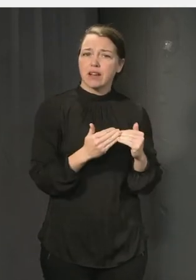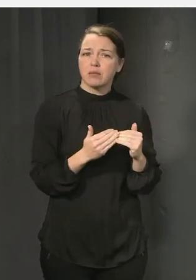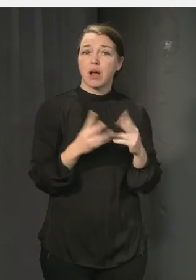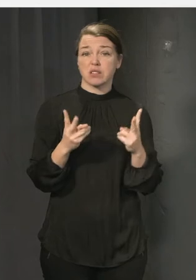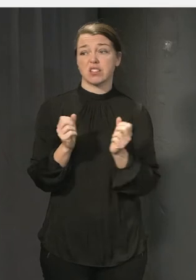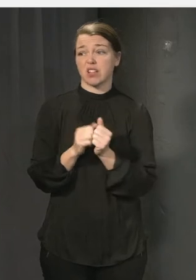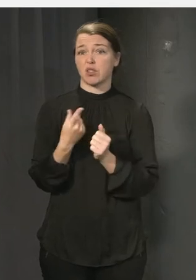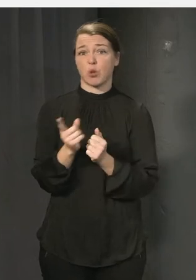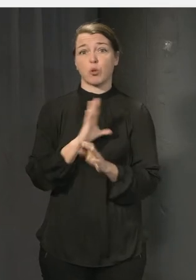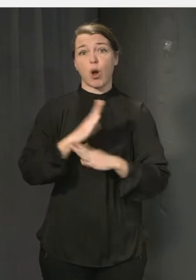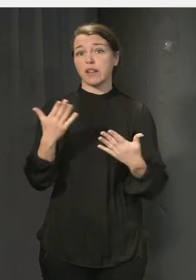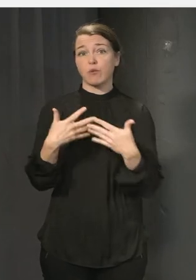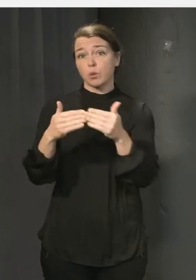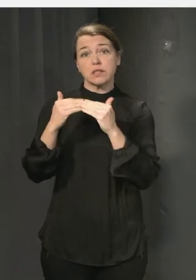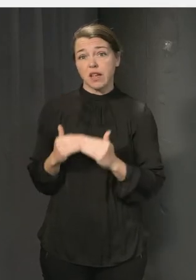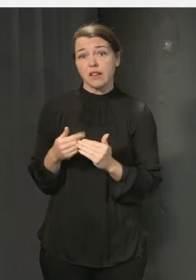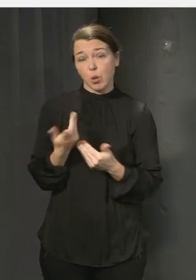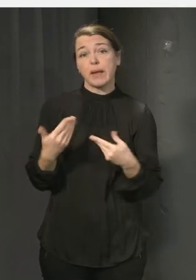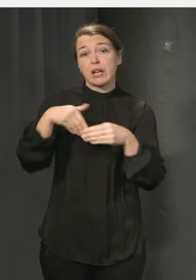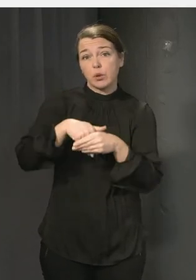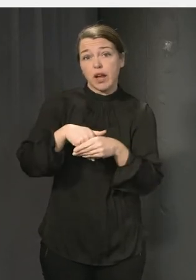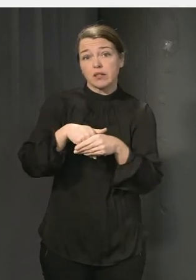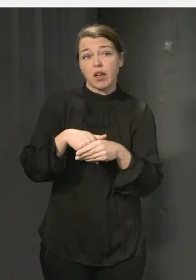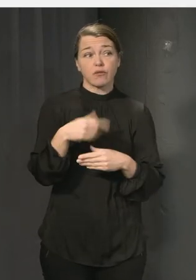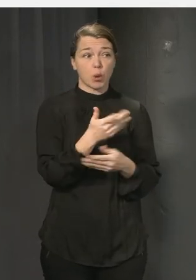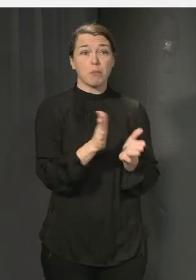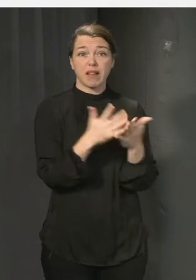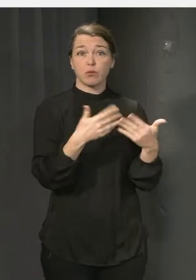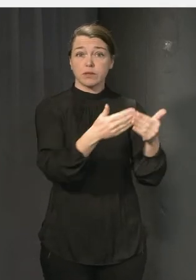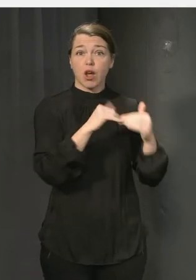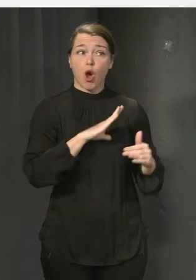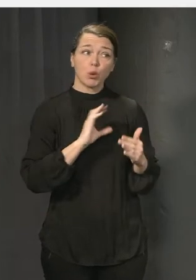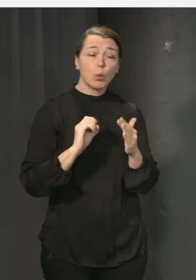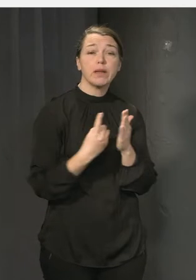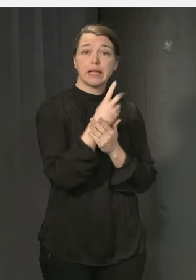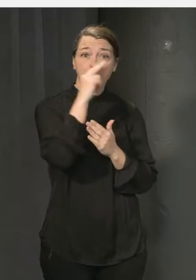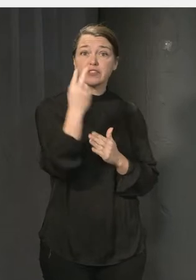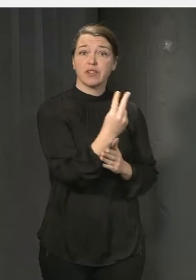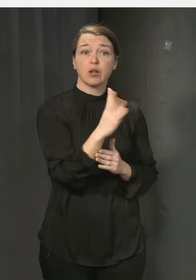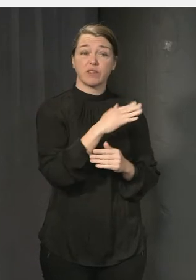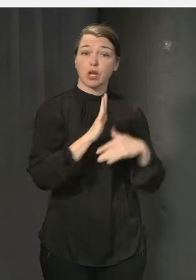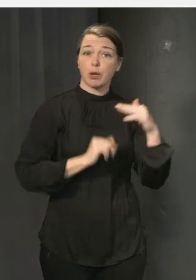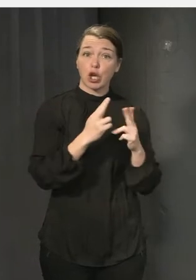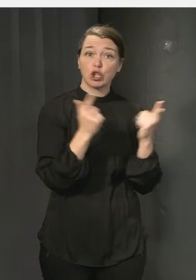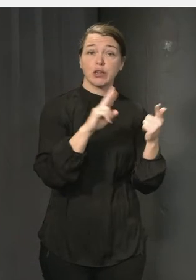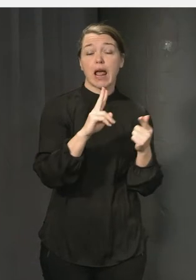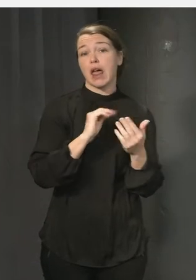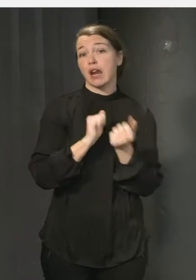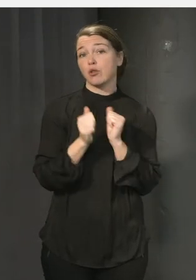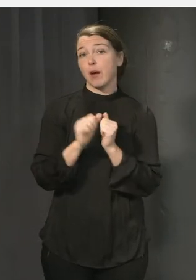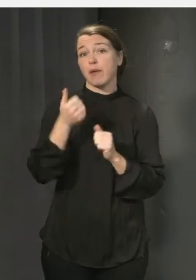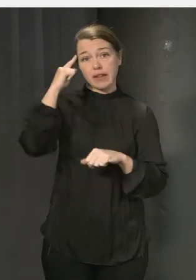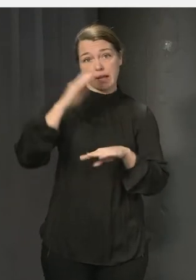gör med dem utan funktionsnedsättning. De har sitt unika perspektiv som de kan bidra med när man ska bygga nytt eller när man ska bygga om.